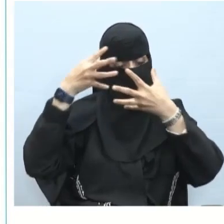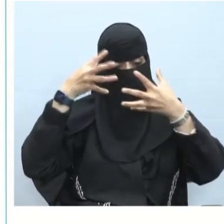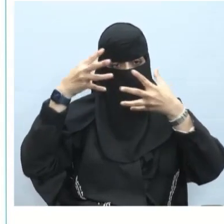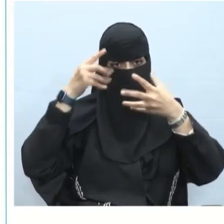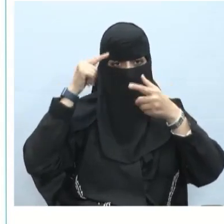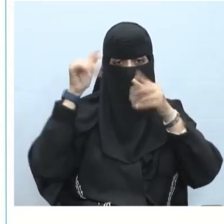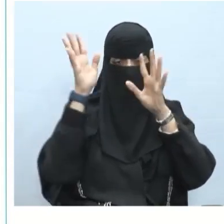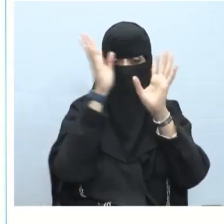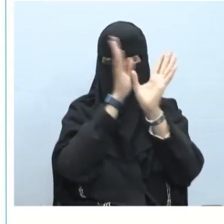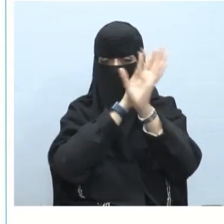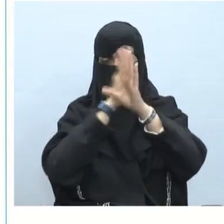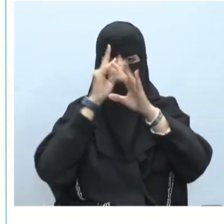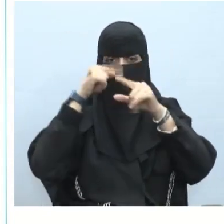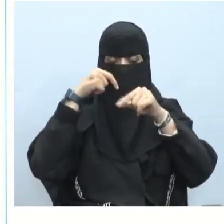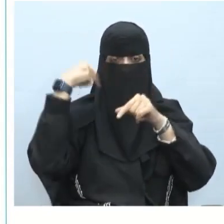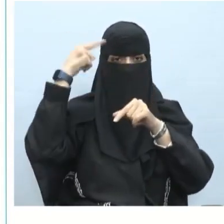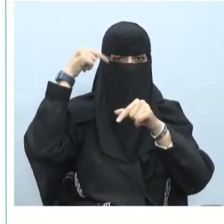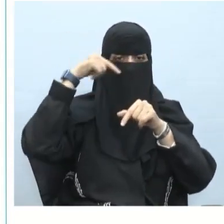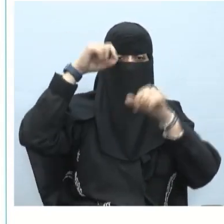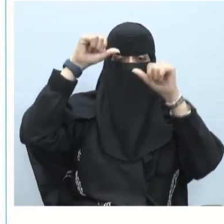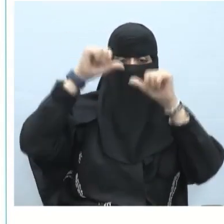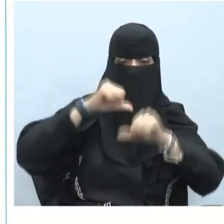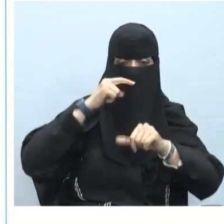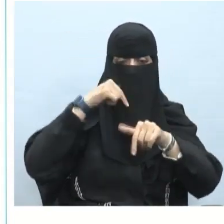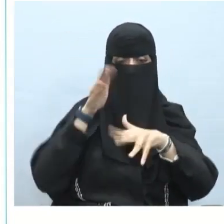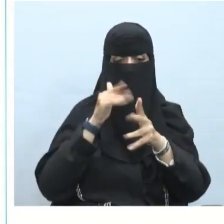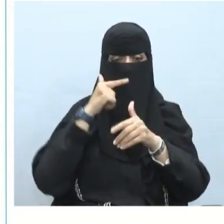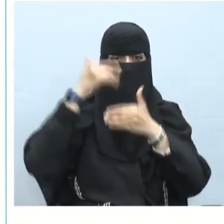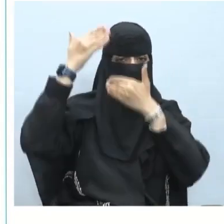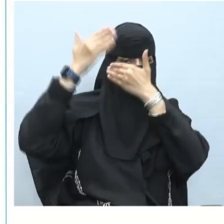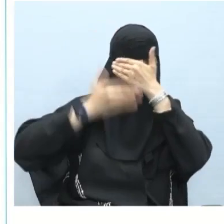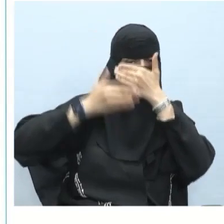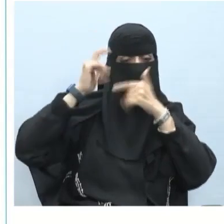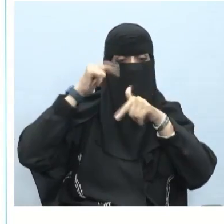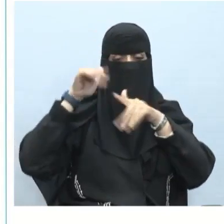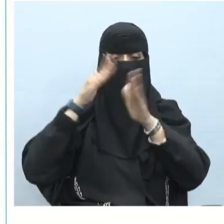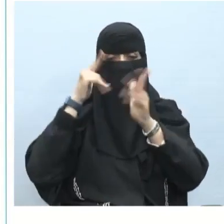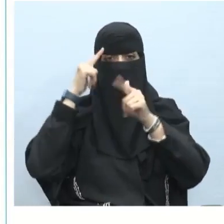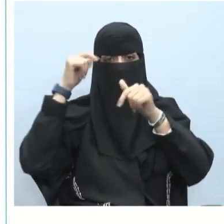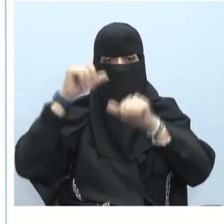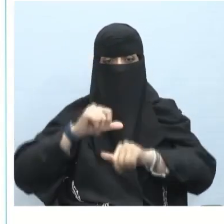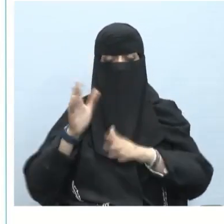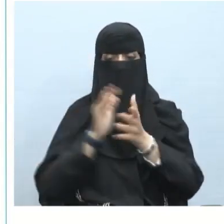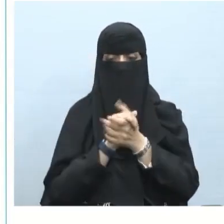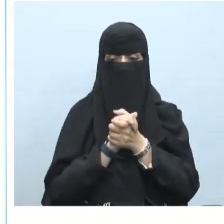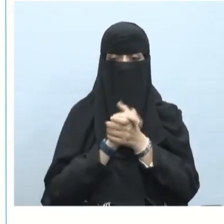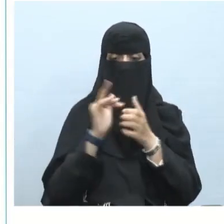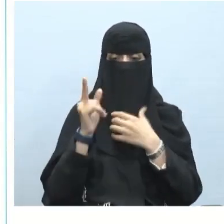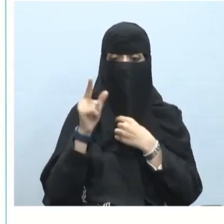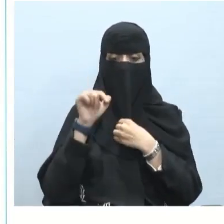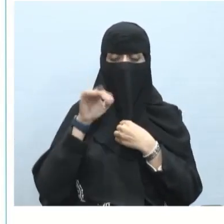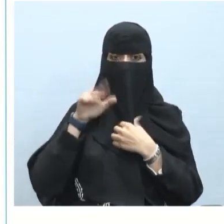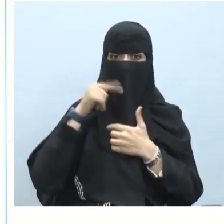وتستره وتفسده وتفسد ذلك الإدراك الرأي الصادق